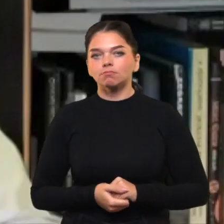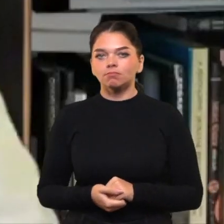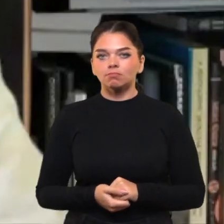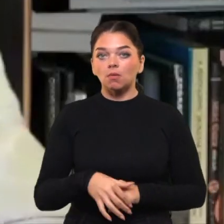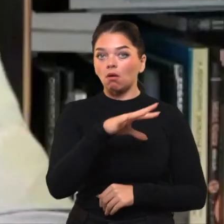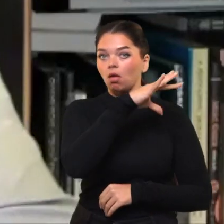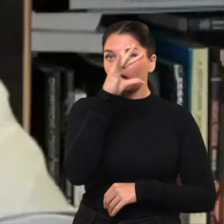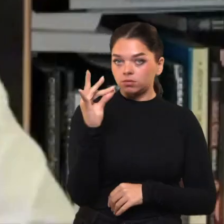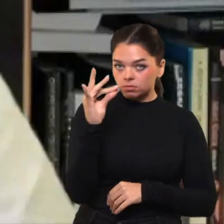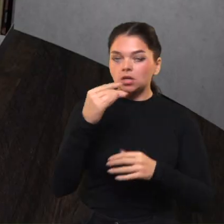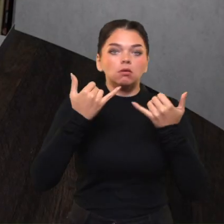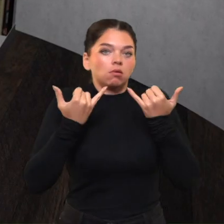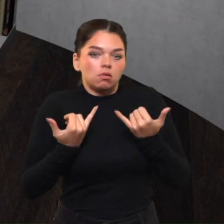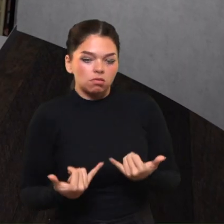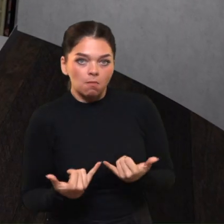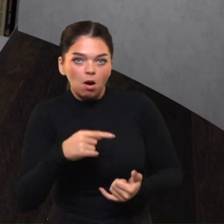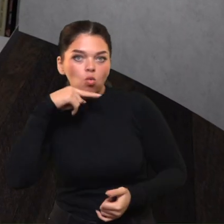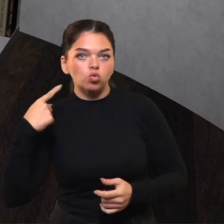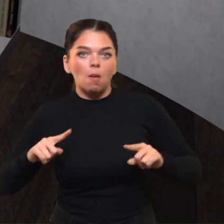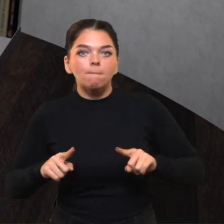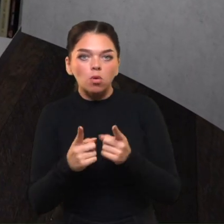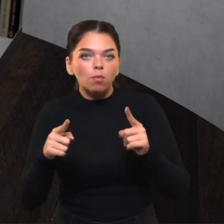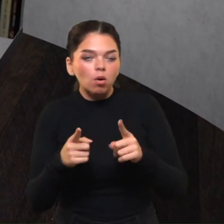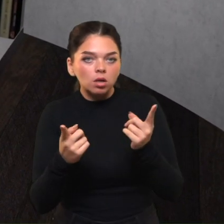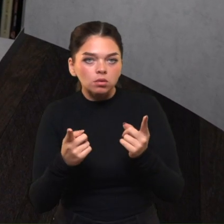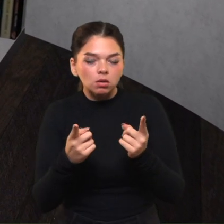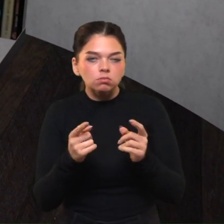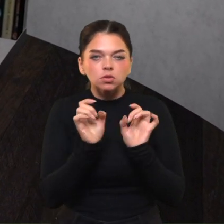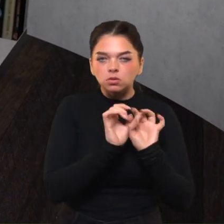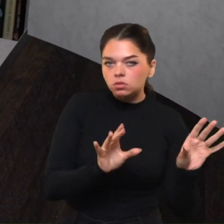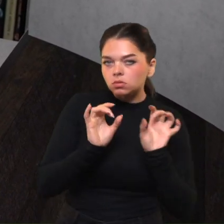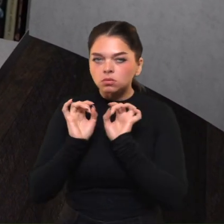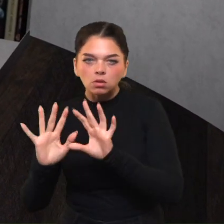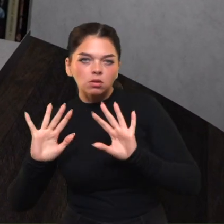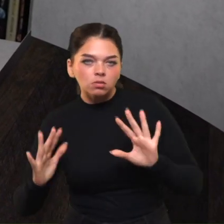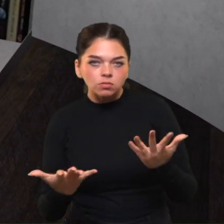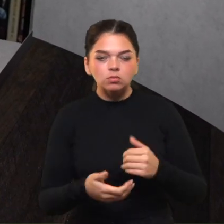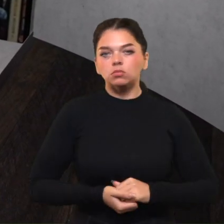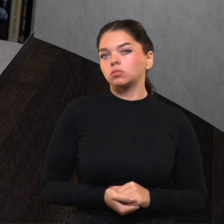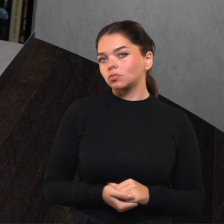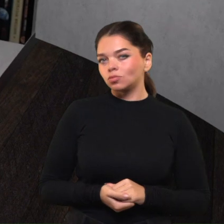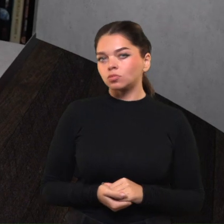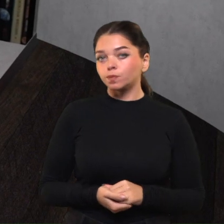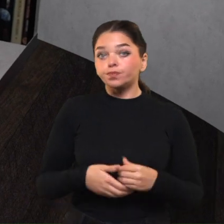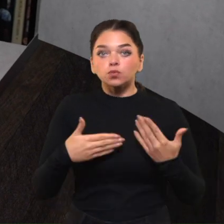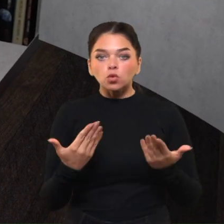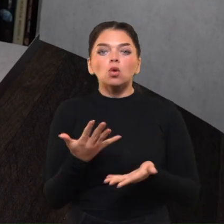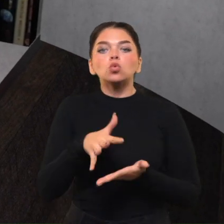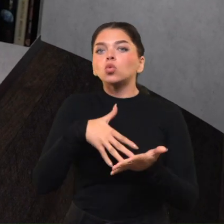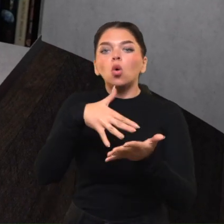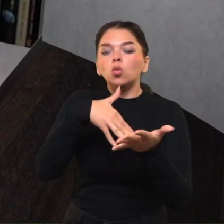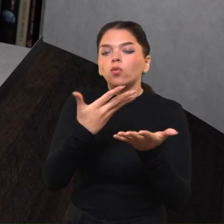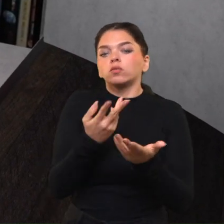Sveiki. Sovietinė ir dabartinė Rusijos propaganda. Panašumai skirtumai. Sėkiant,